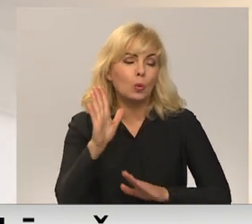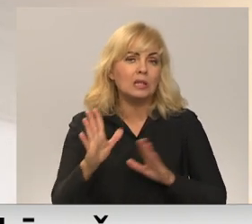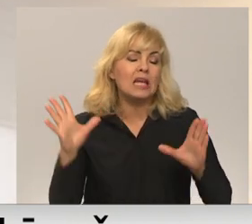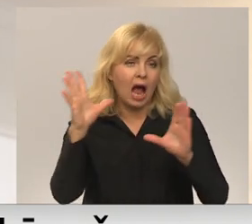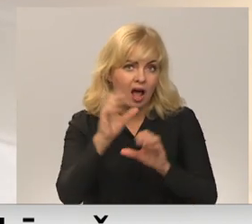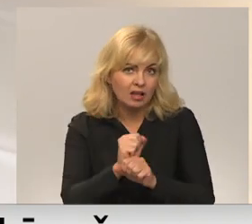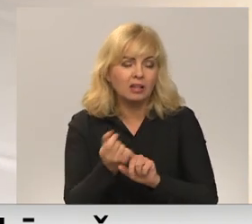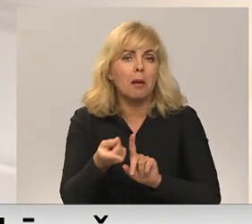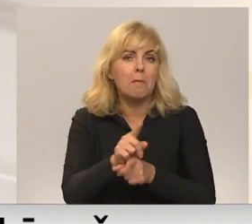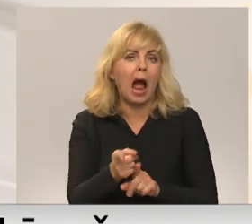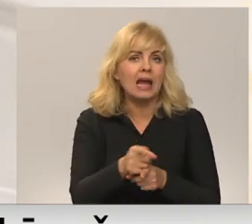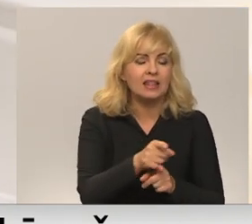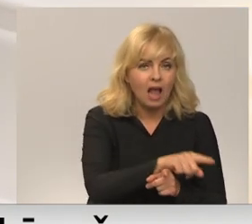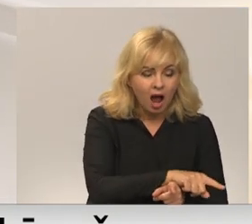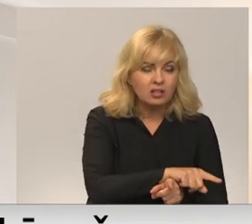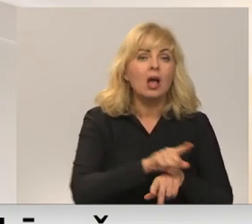mainīgi.